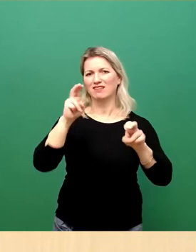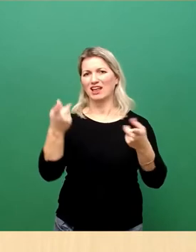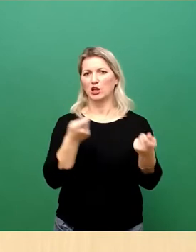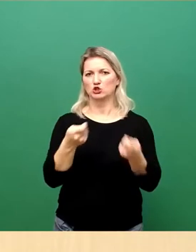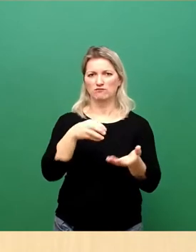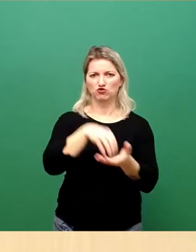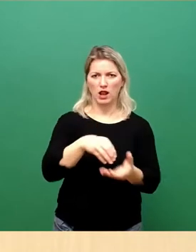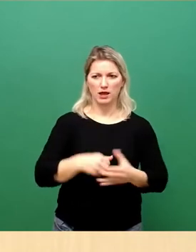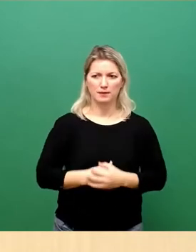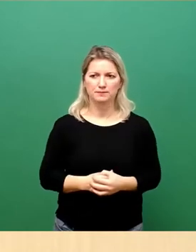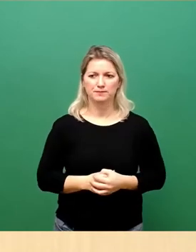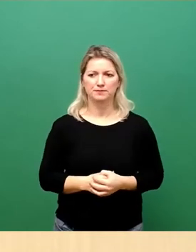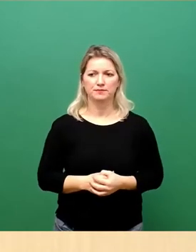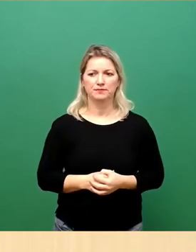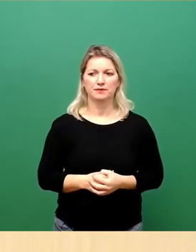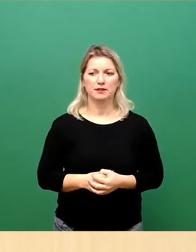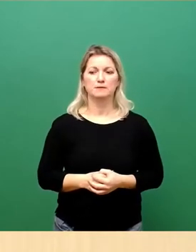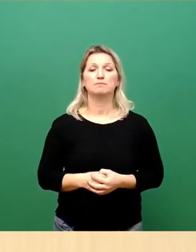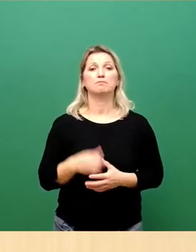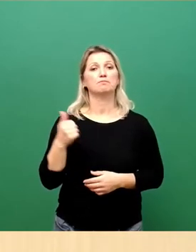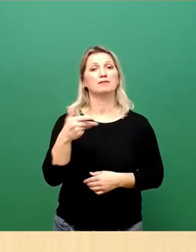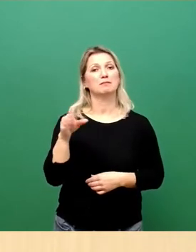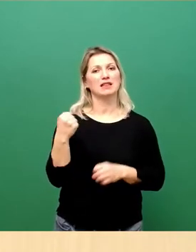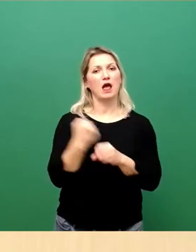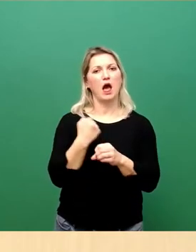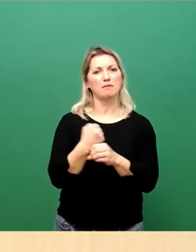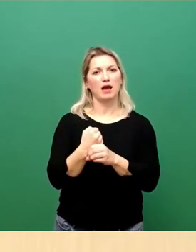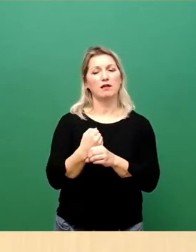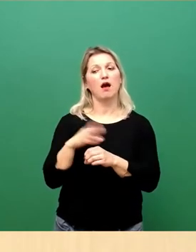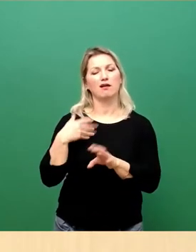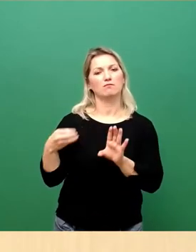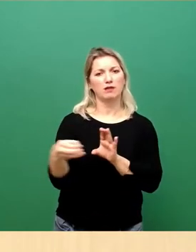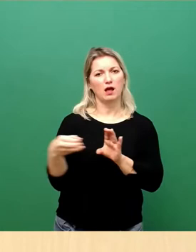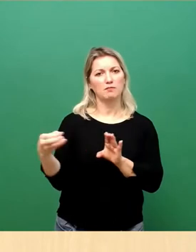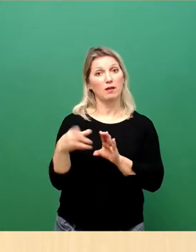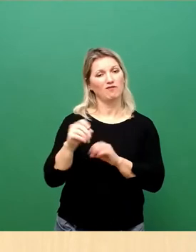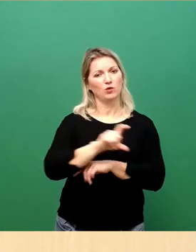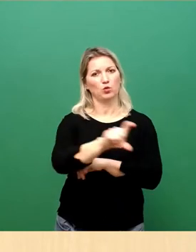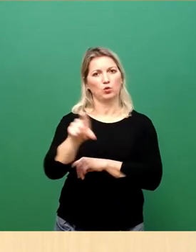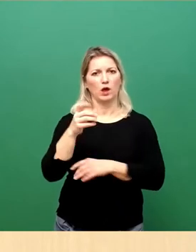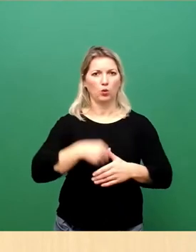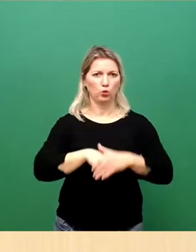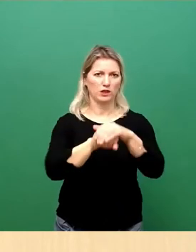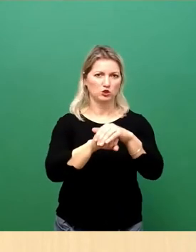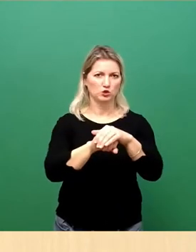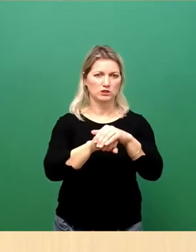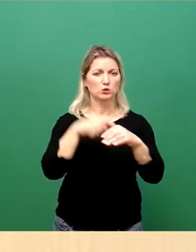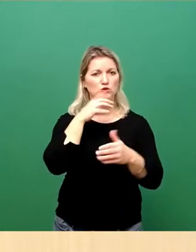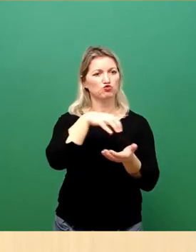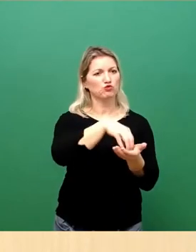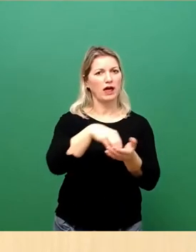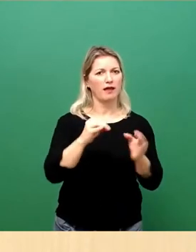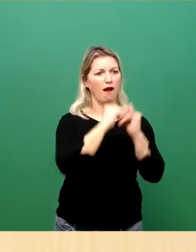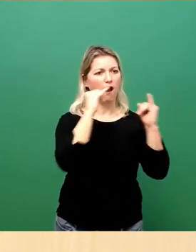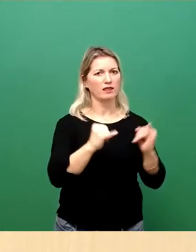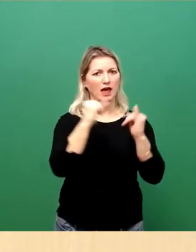Dazu werden wir Mitarbeiter abstellen, die die Community unterstützen und mit den städtischen Einrichtungen vernetzen. Die